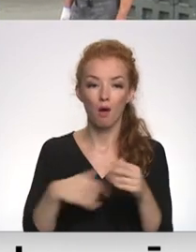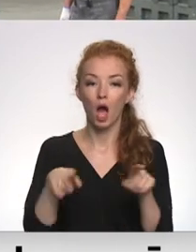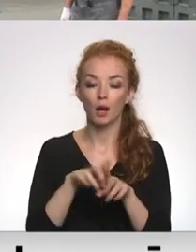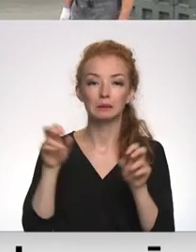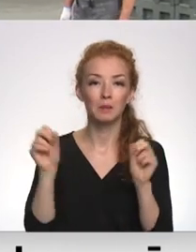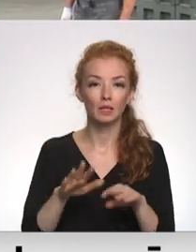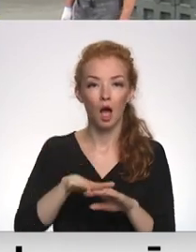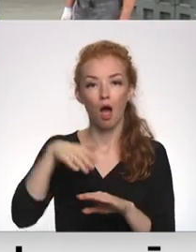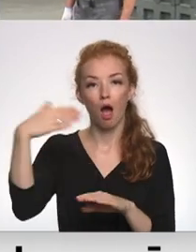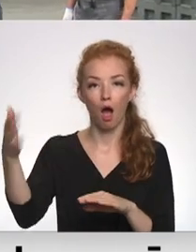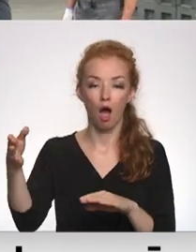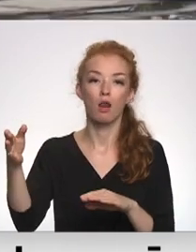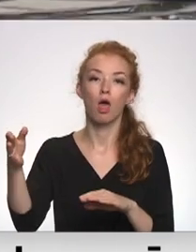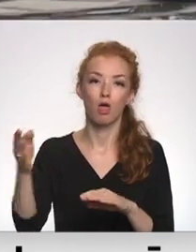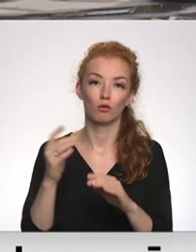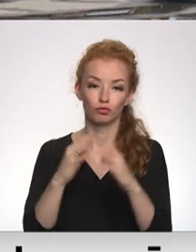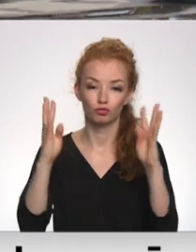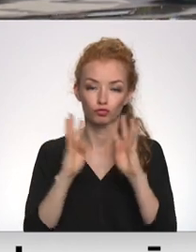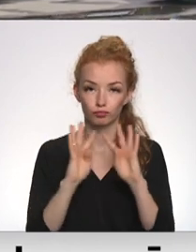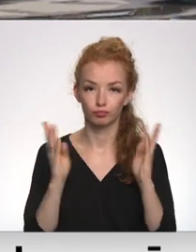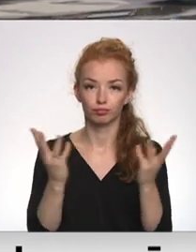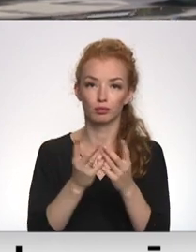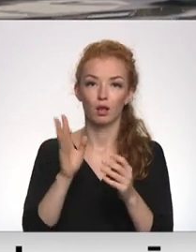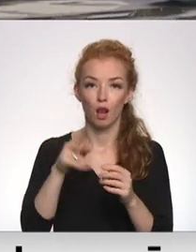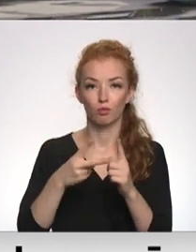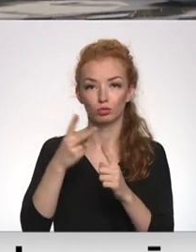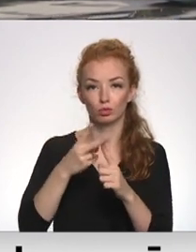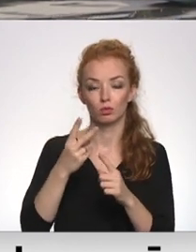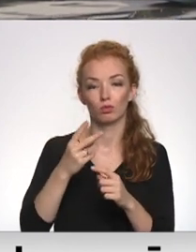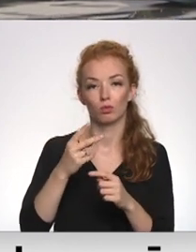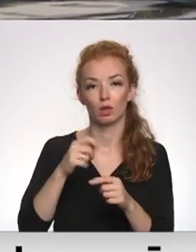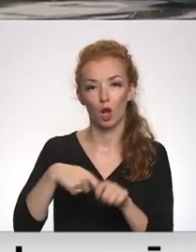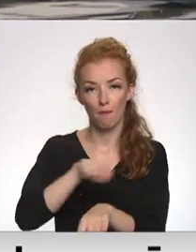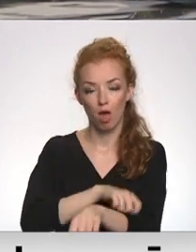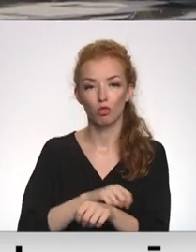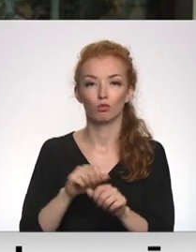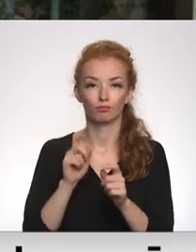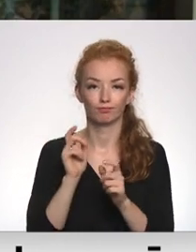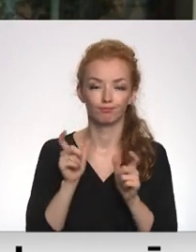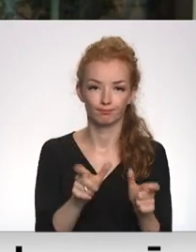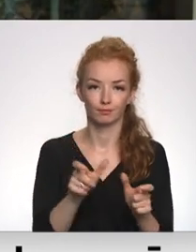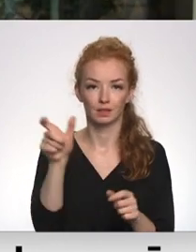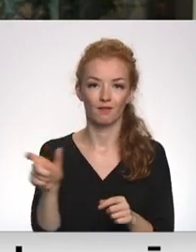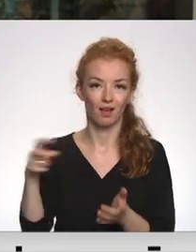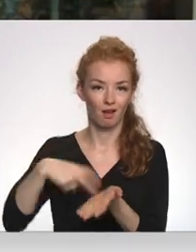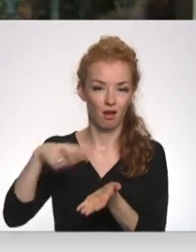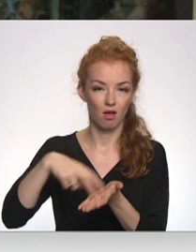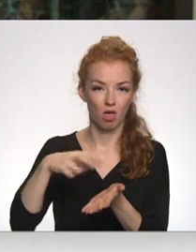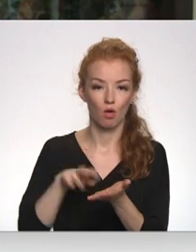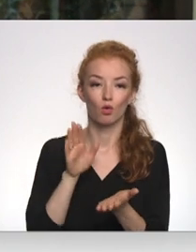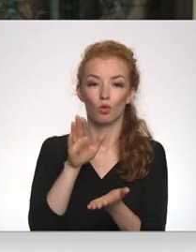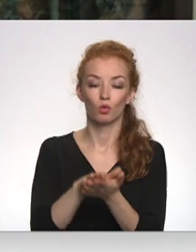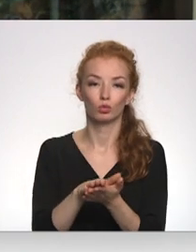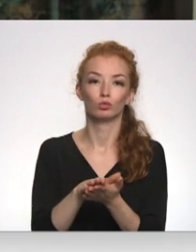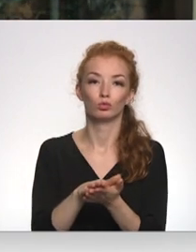žogs, kas ierobežos gājēju kustību aptuveni pusotru kilometru garumā. Kas ierobežos gājēju kustību, uzvars